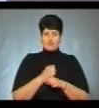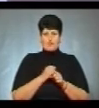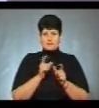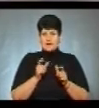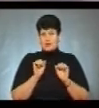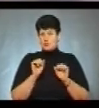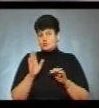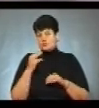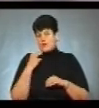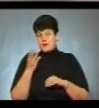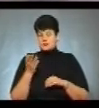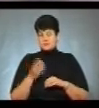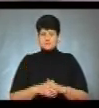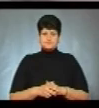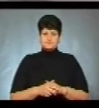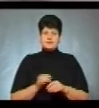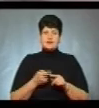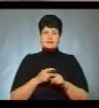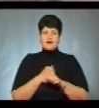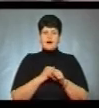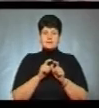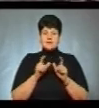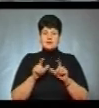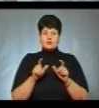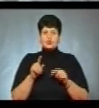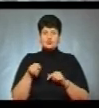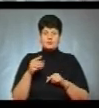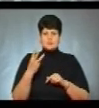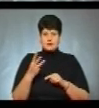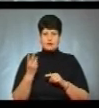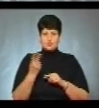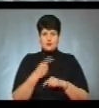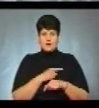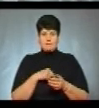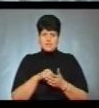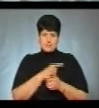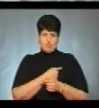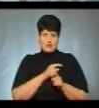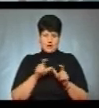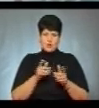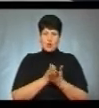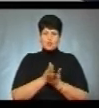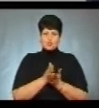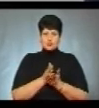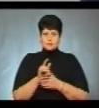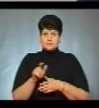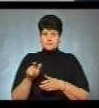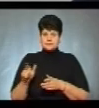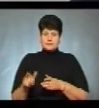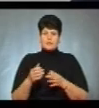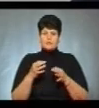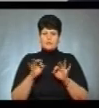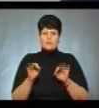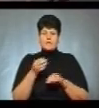то буде і краще. Це аптечний пункт номер 3 у Другій міській поліклініці. Він обслуговує пацієнтів за програмою